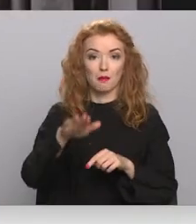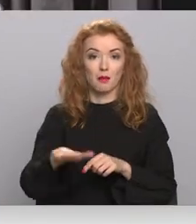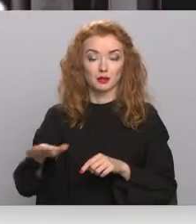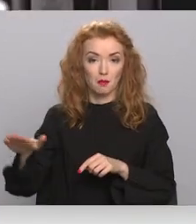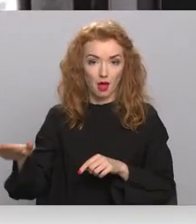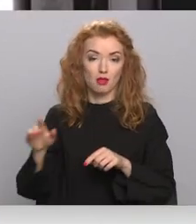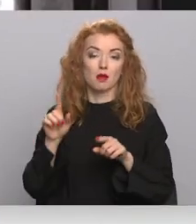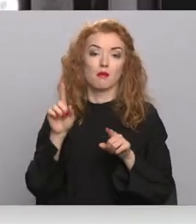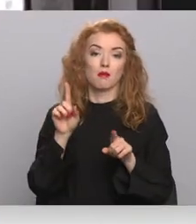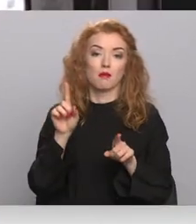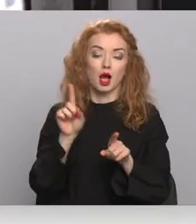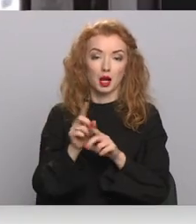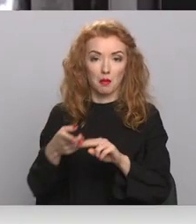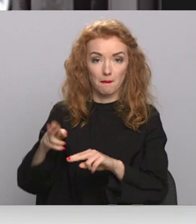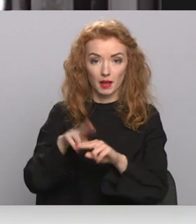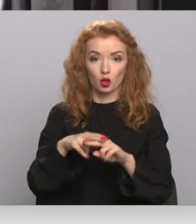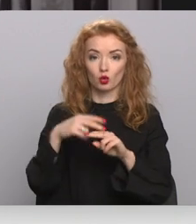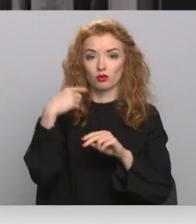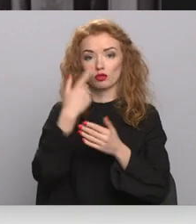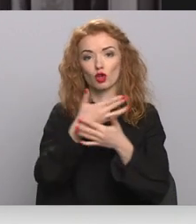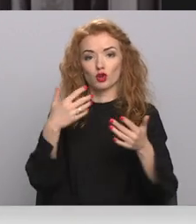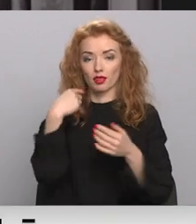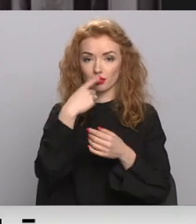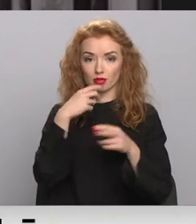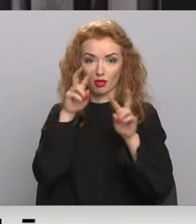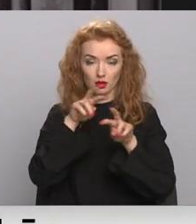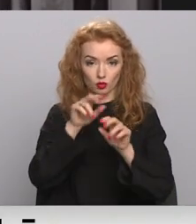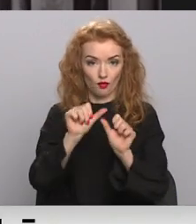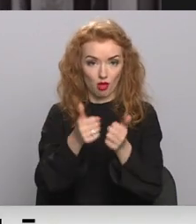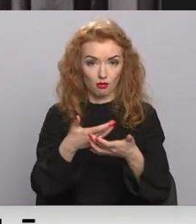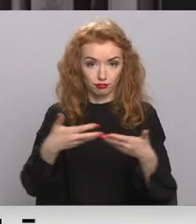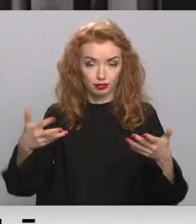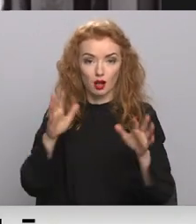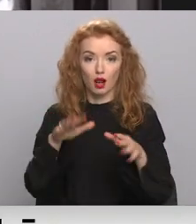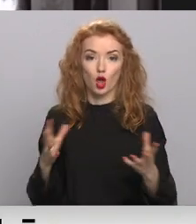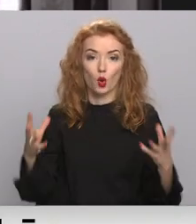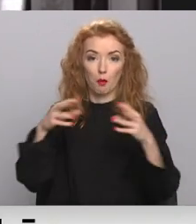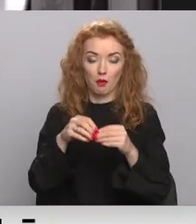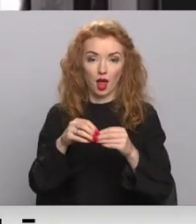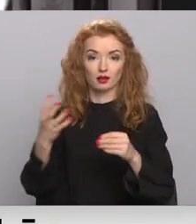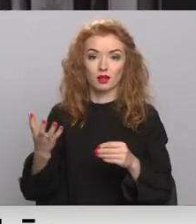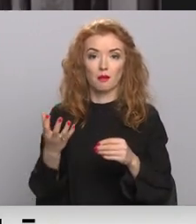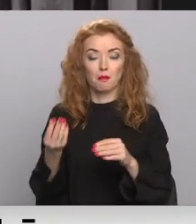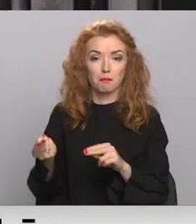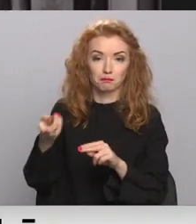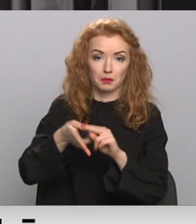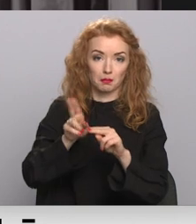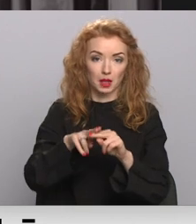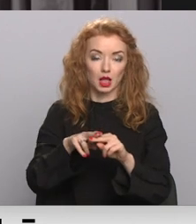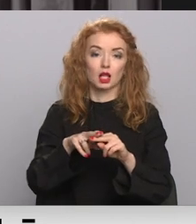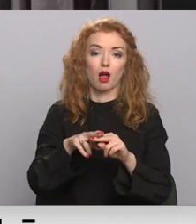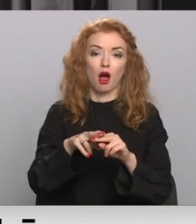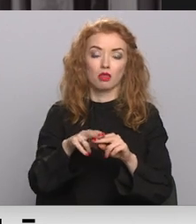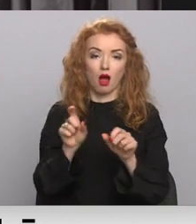mazajiem bērniem arī papildus testu veidi, lai varētu komplektā ar papildinātu testēšanas